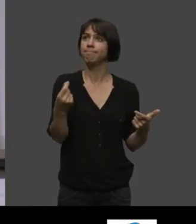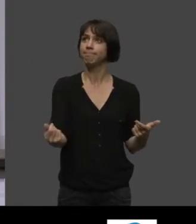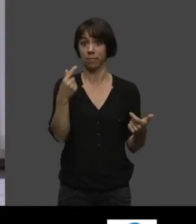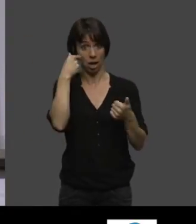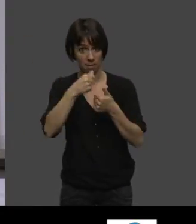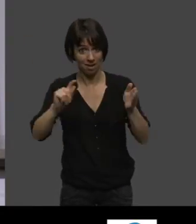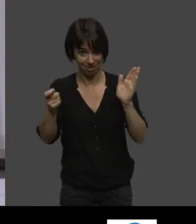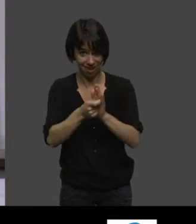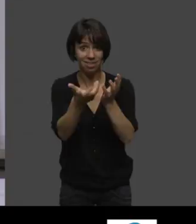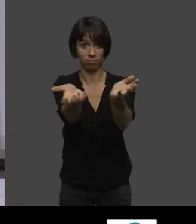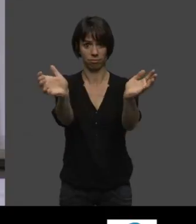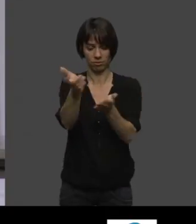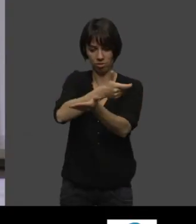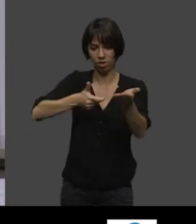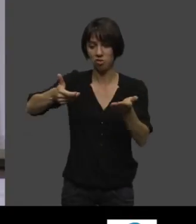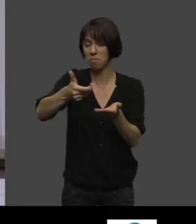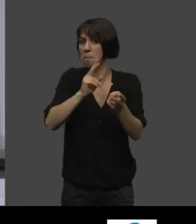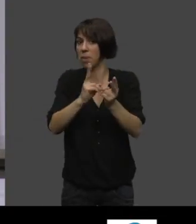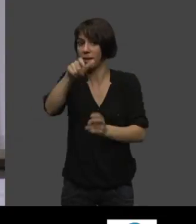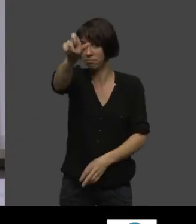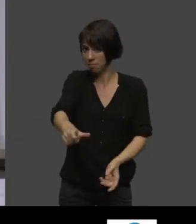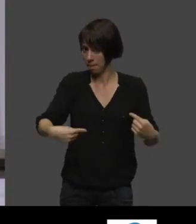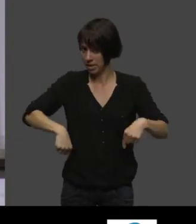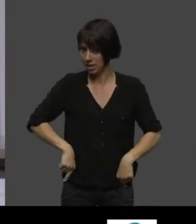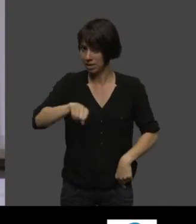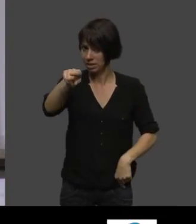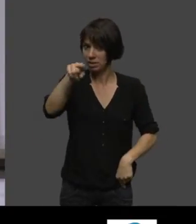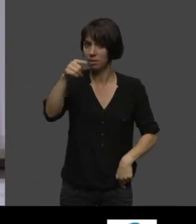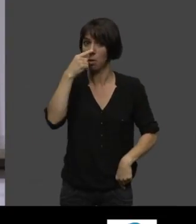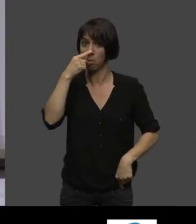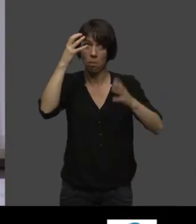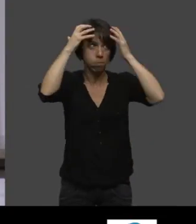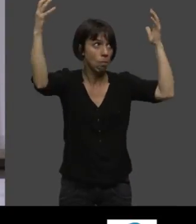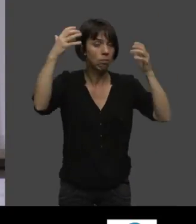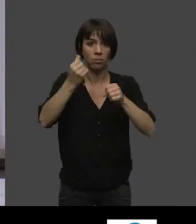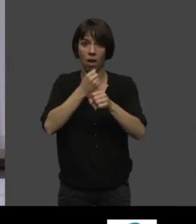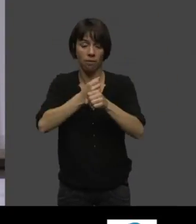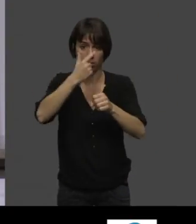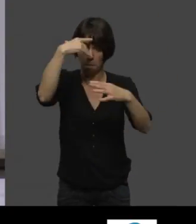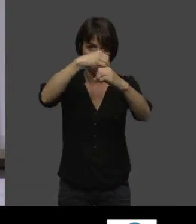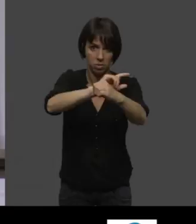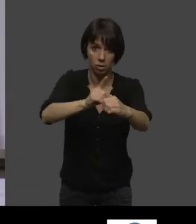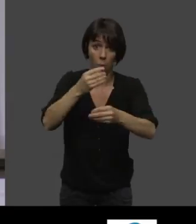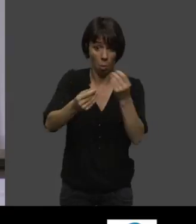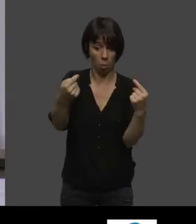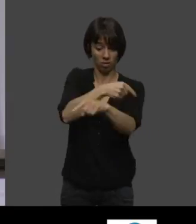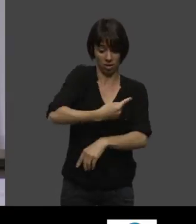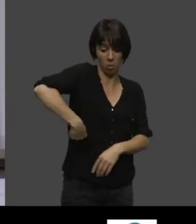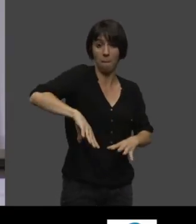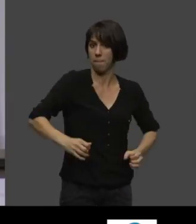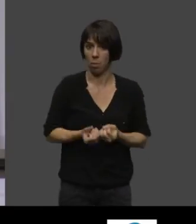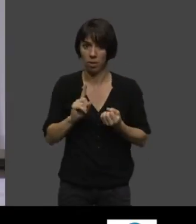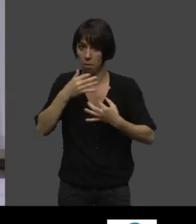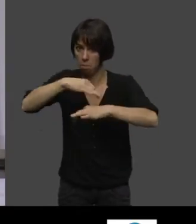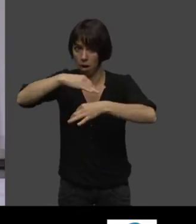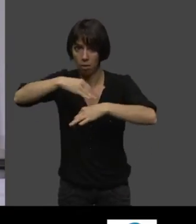avait eu trop de boulot les jours précédents, ou peut-être que nous, on n'était pas bon, toujours est-il qu'il y un moment où